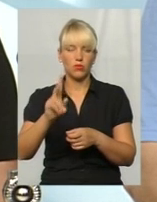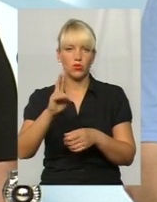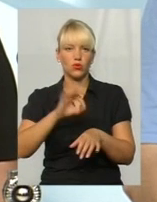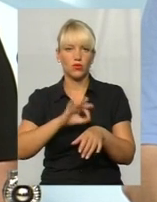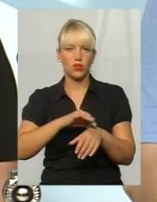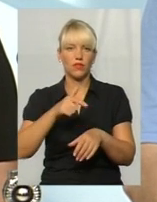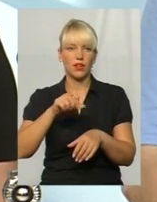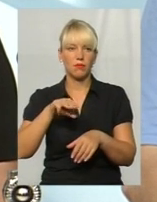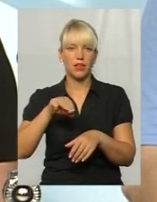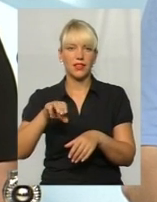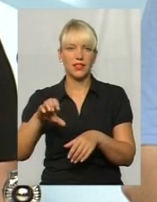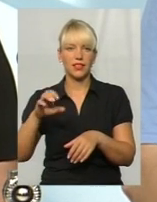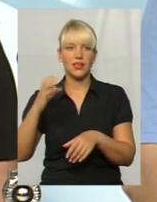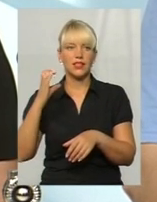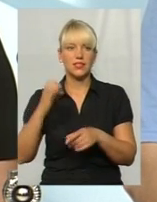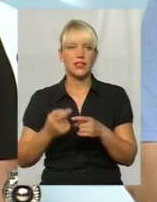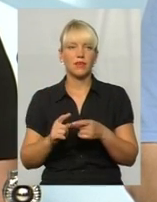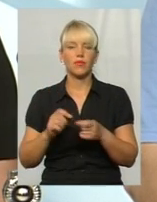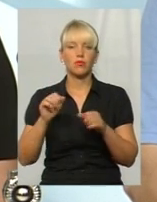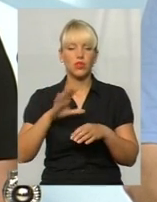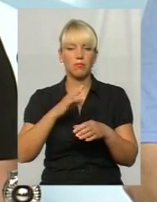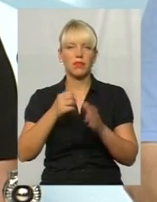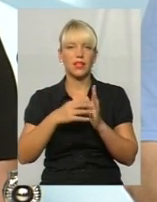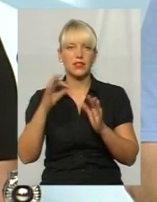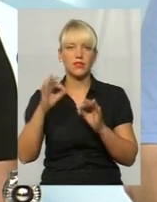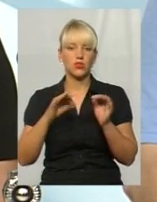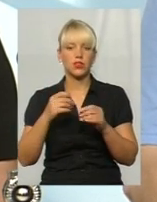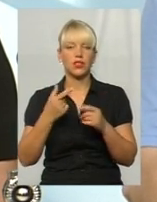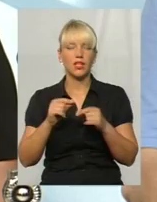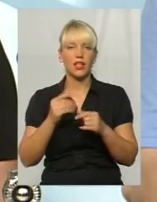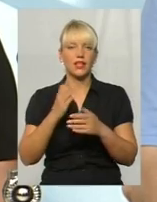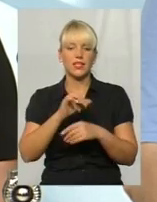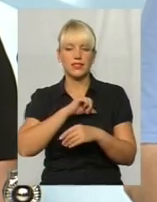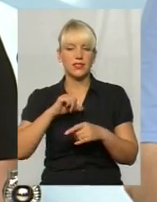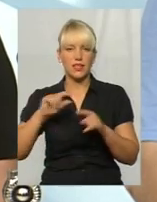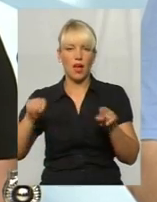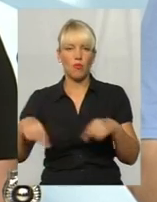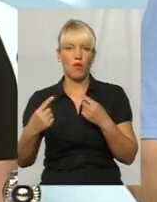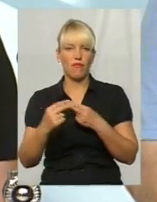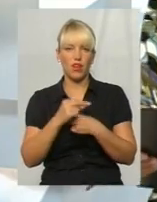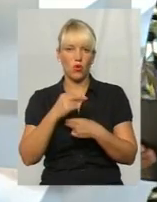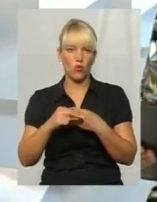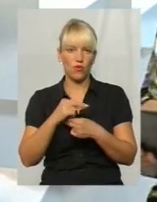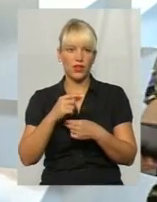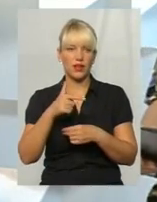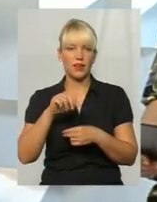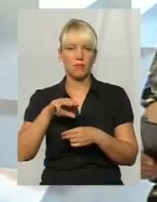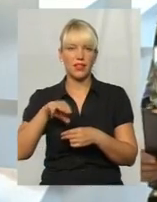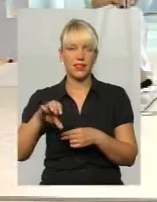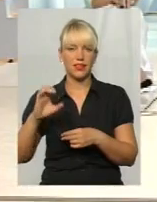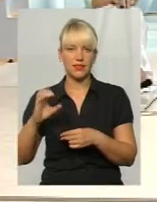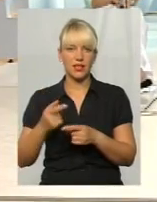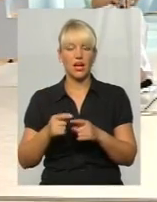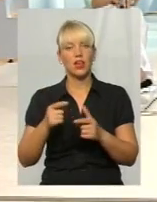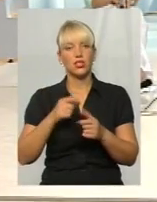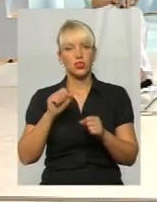бути самовилікування від гепатиту С, і на все життя в людина залишиться антитіла. А чи може така людина бути